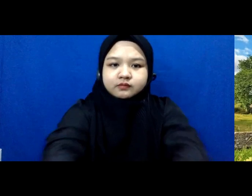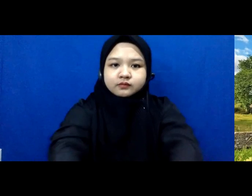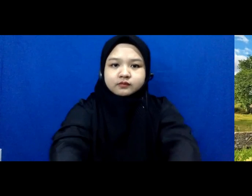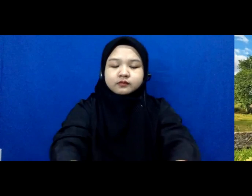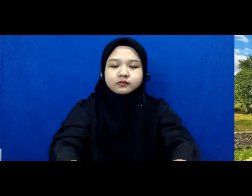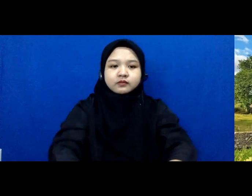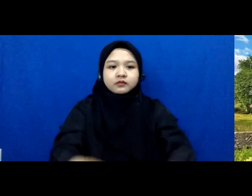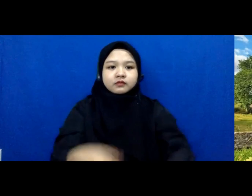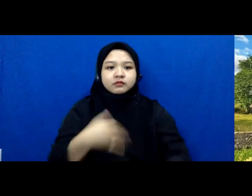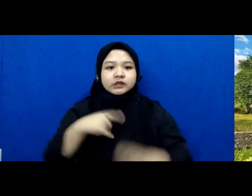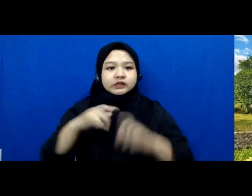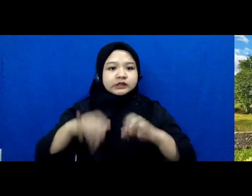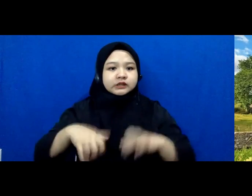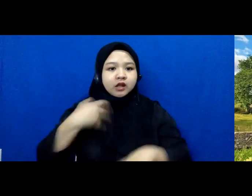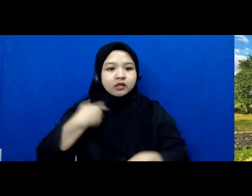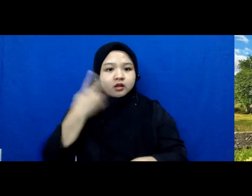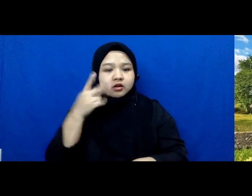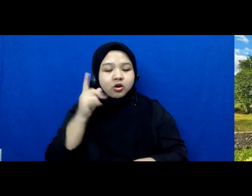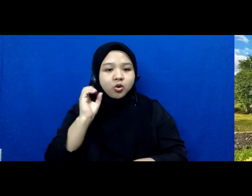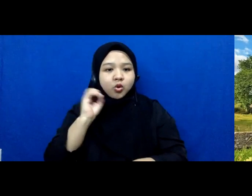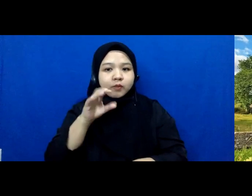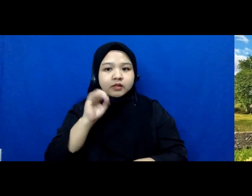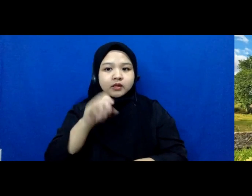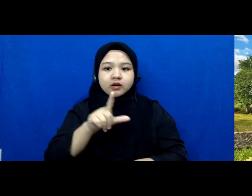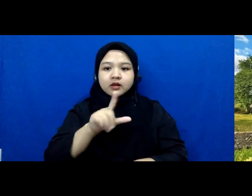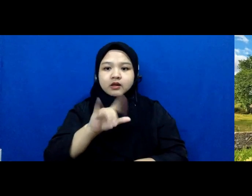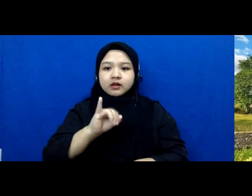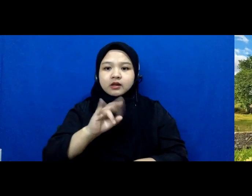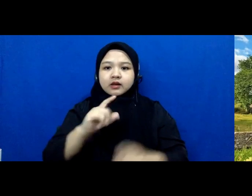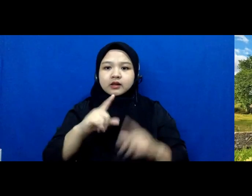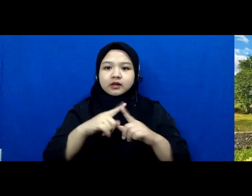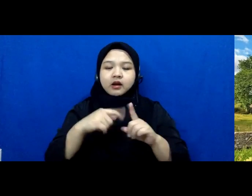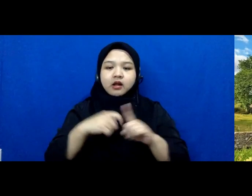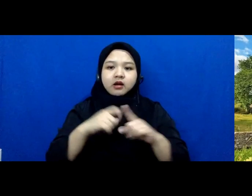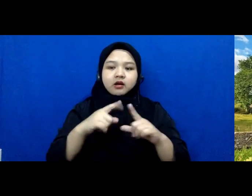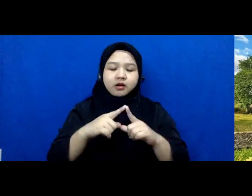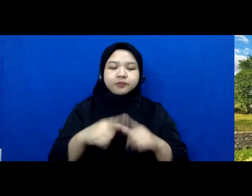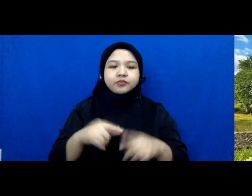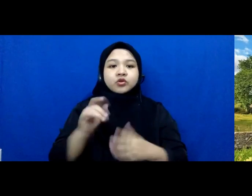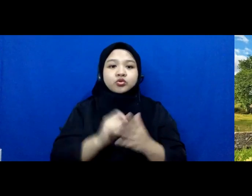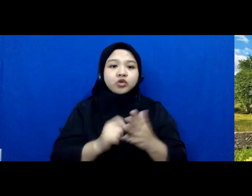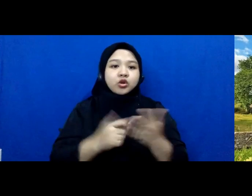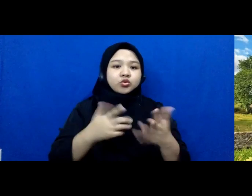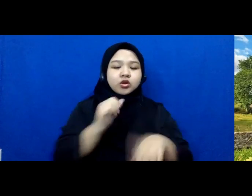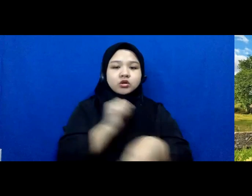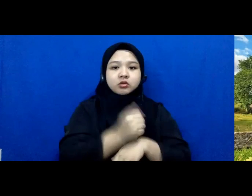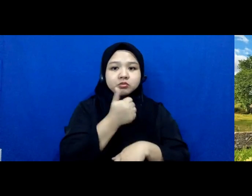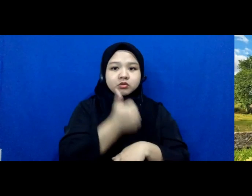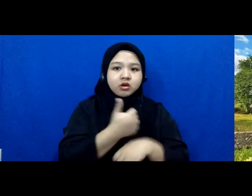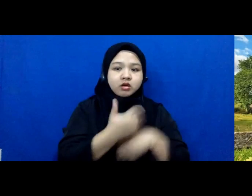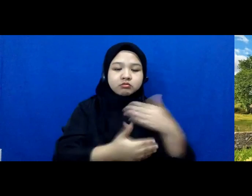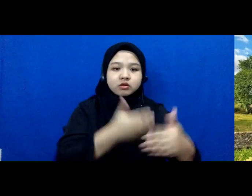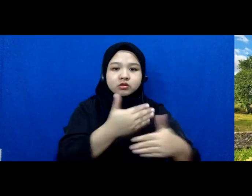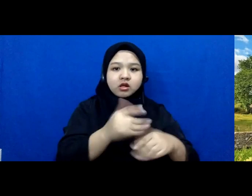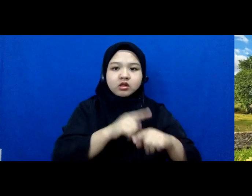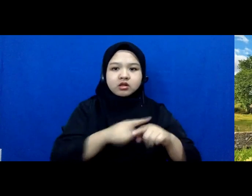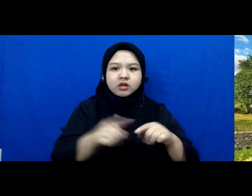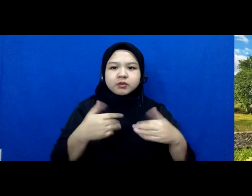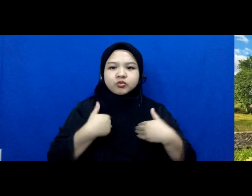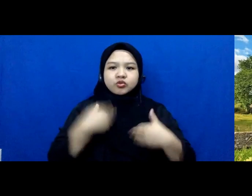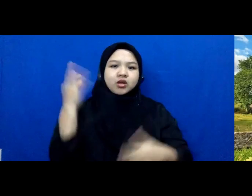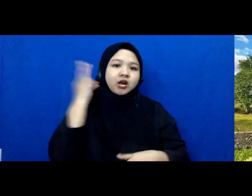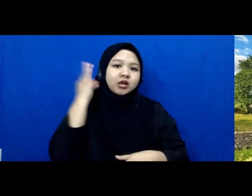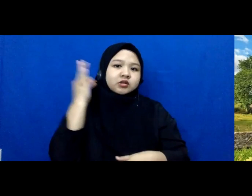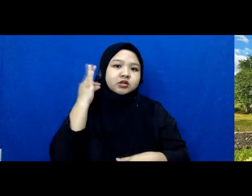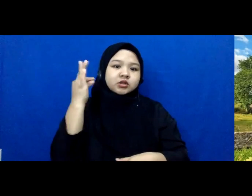ada komentar nih dari Li Raka walau jurnalis sudah bekerja dengan benar dalam menangani masalah ini tapi memiliki resiko